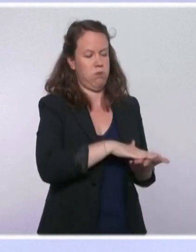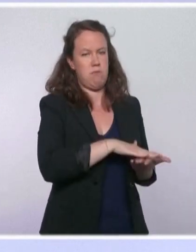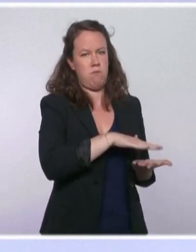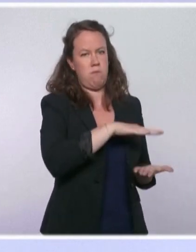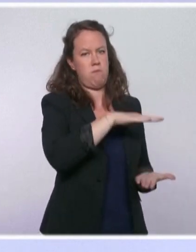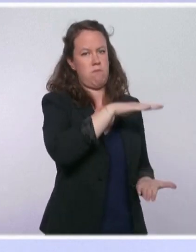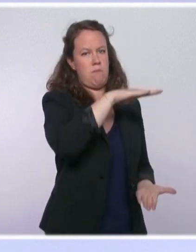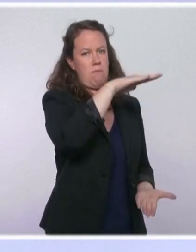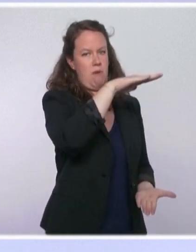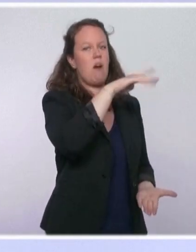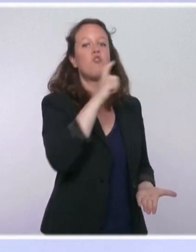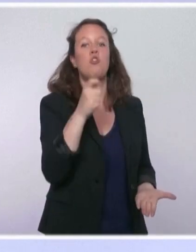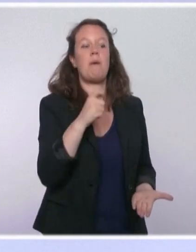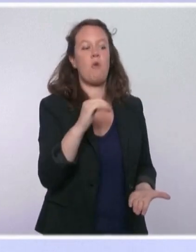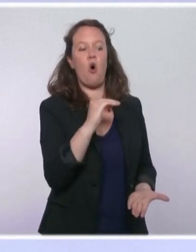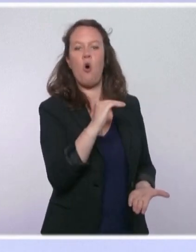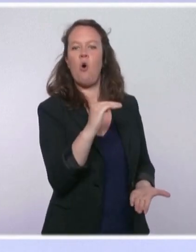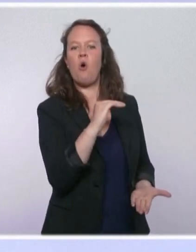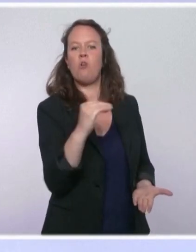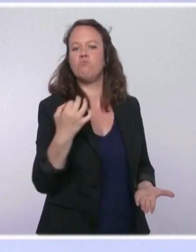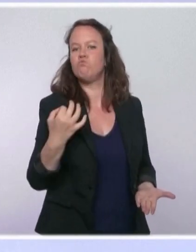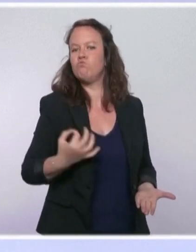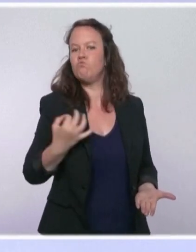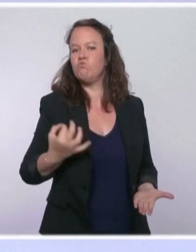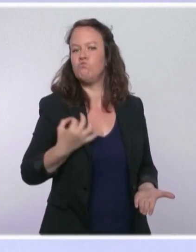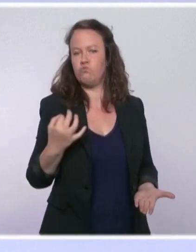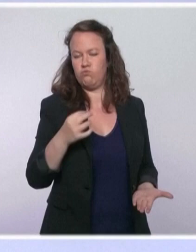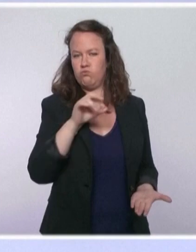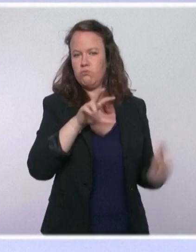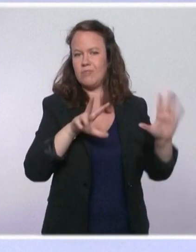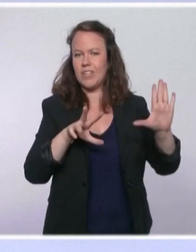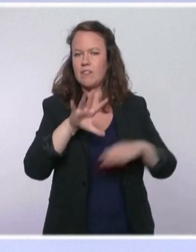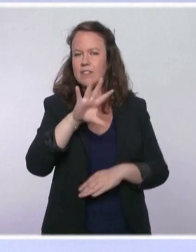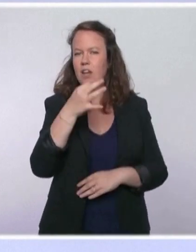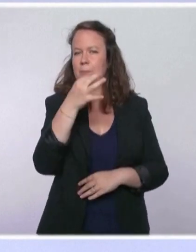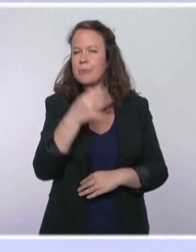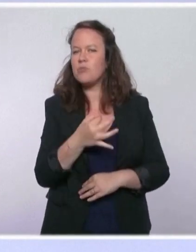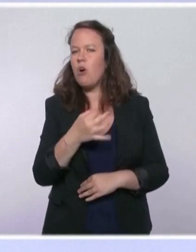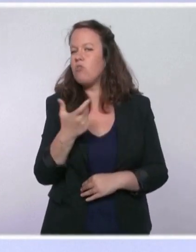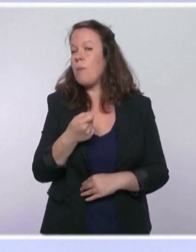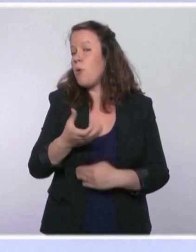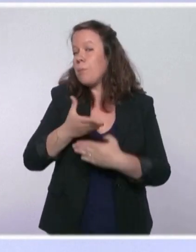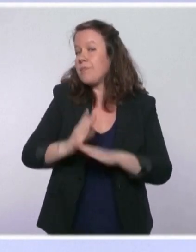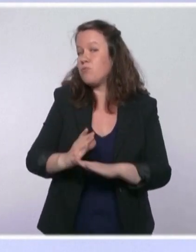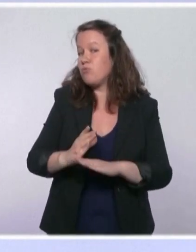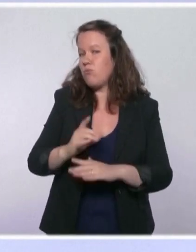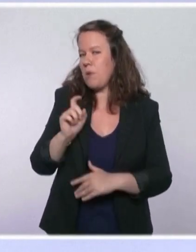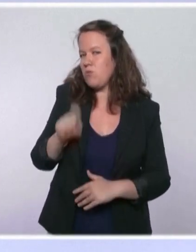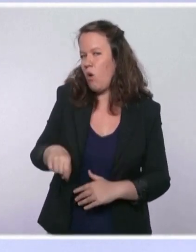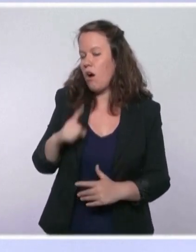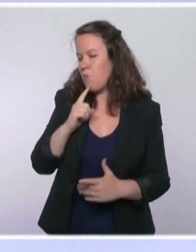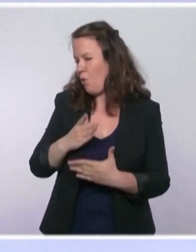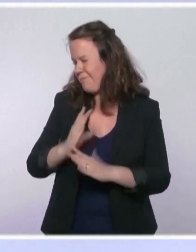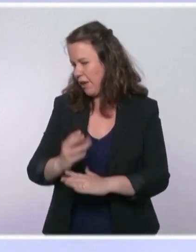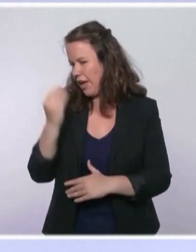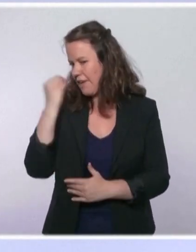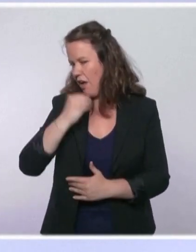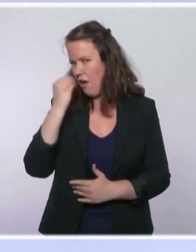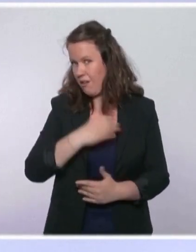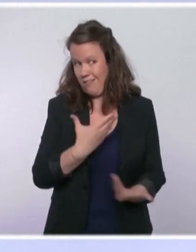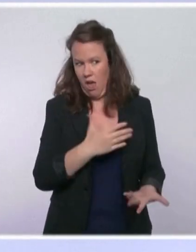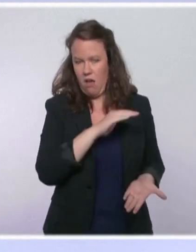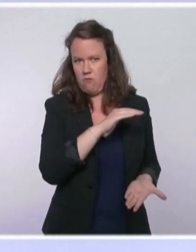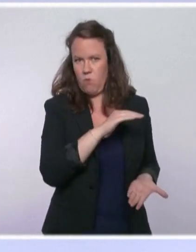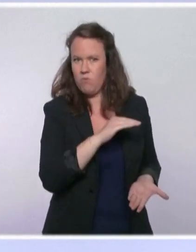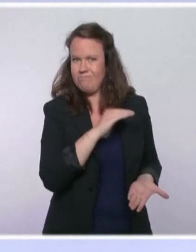delà du niveau de 85% qui était le niveau d'obligation actuel, notre object